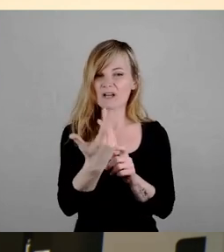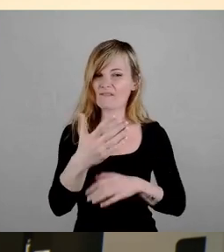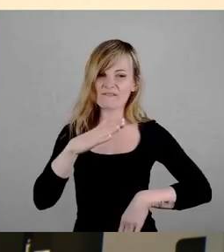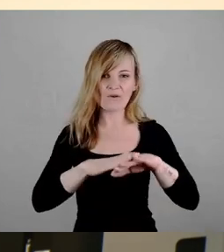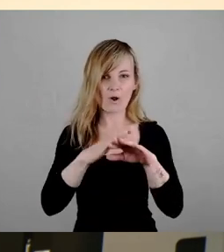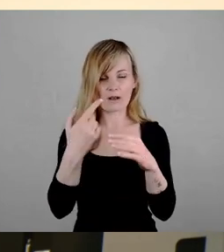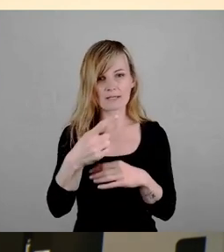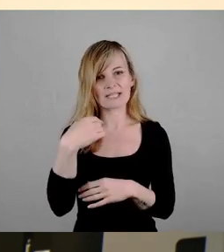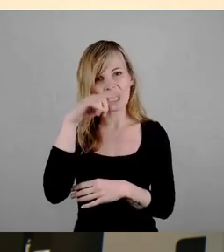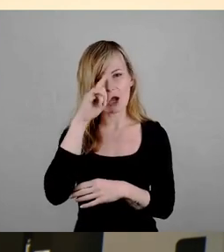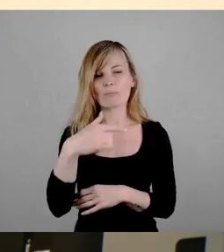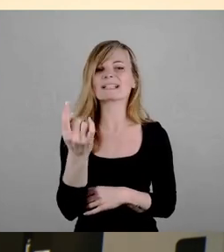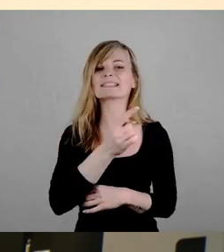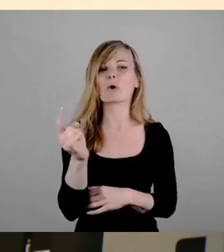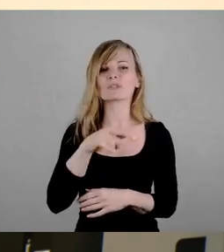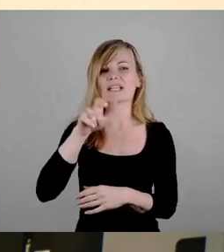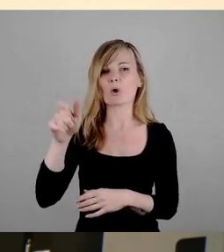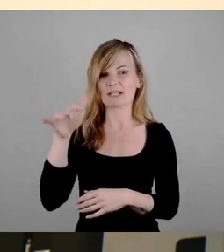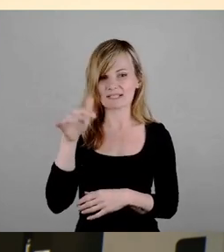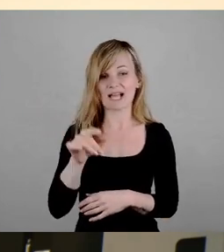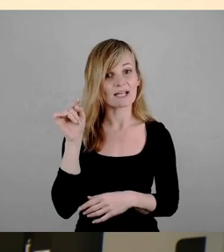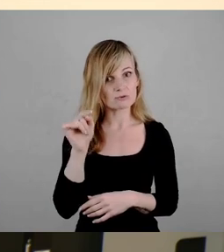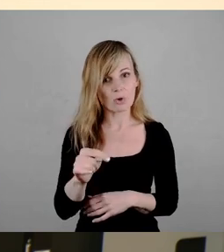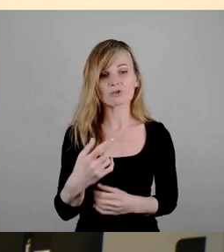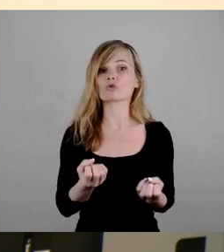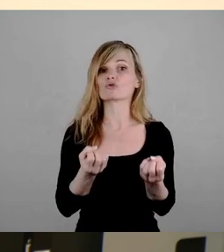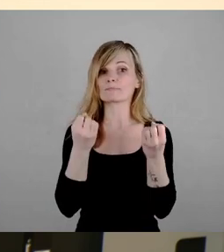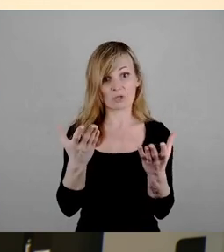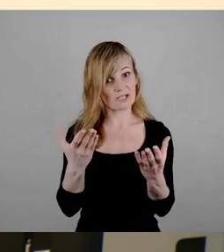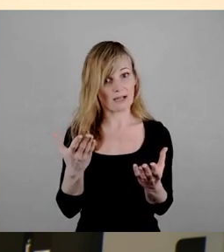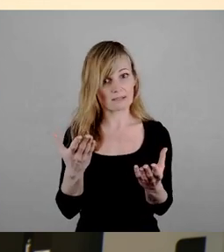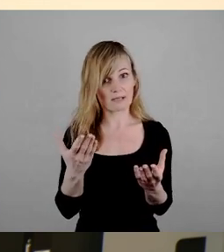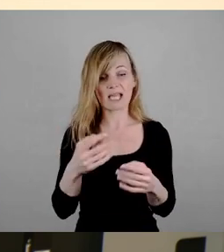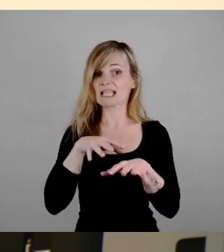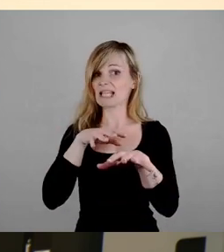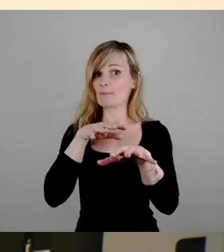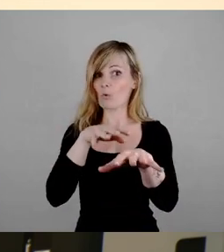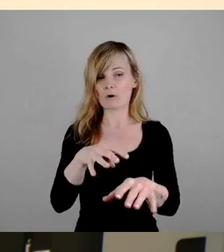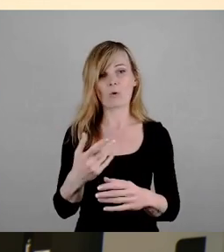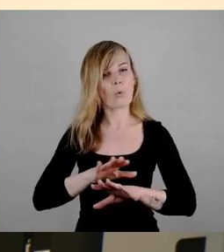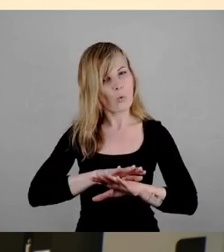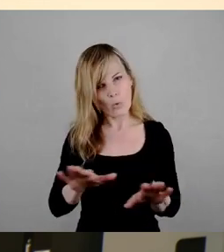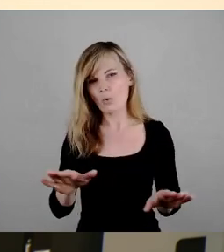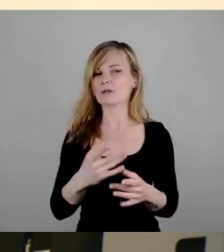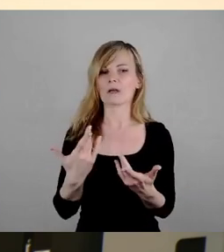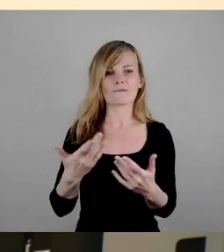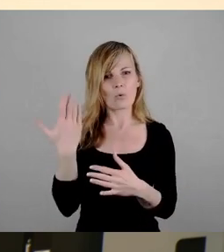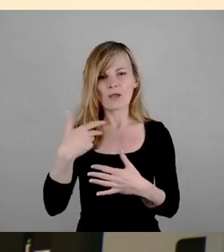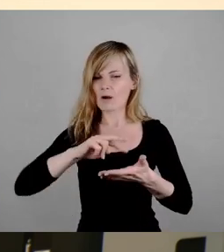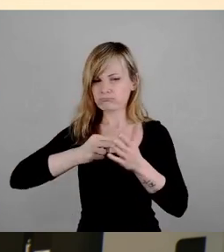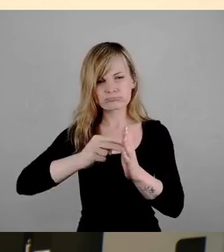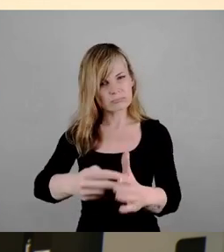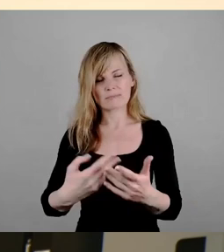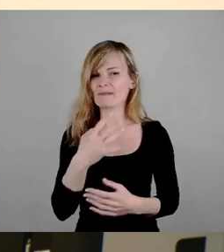sagen, es waren 1.000 Leute da, die dort eine spontan, relativ spontane Demo gemacht haben, ohne große Mobilisation. Ganz viele